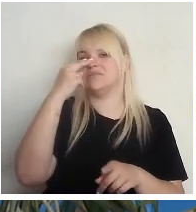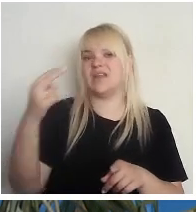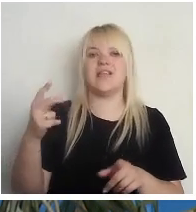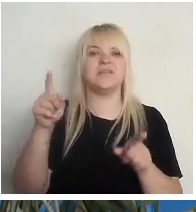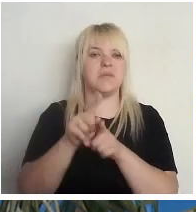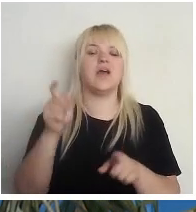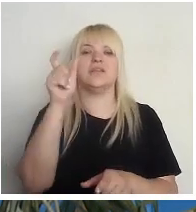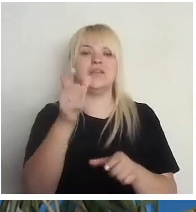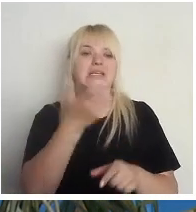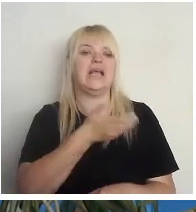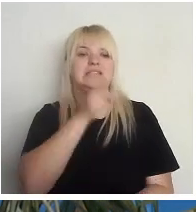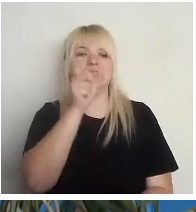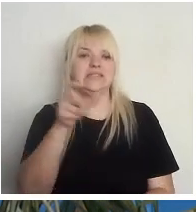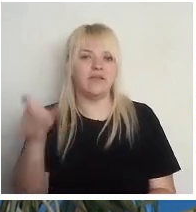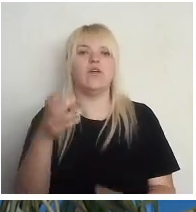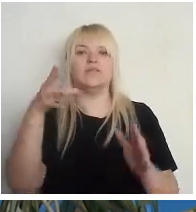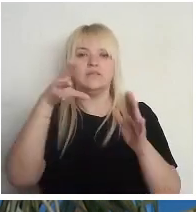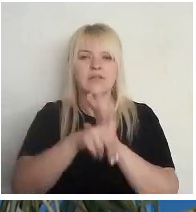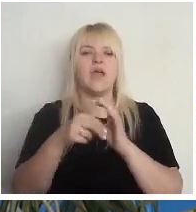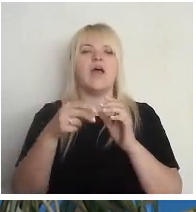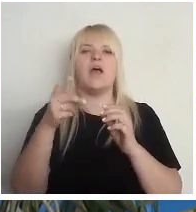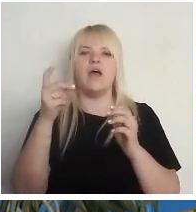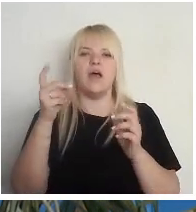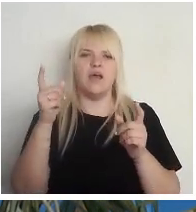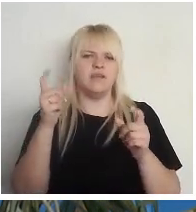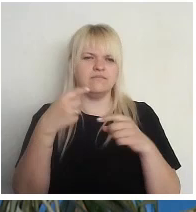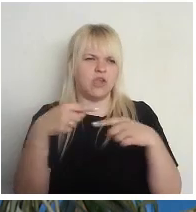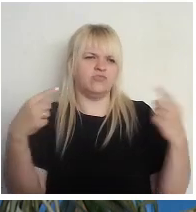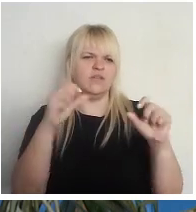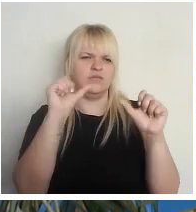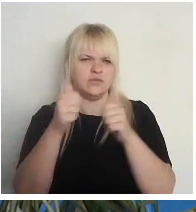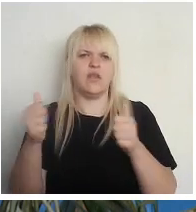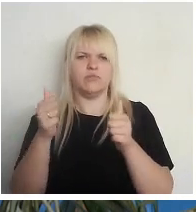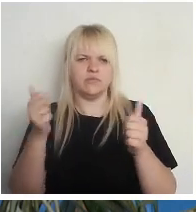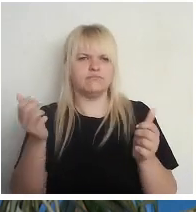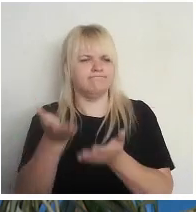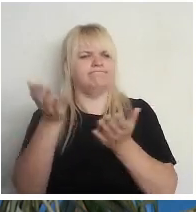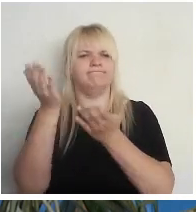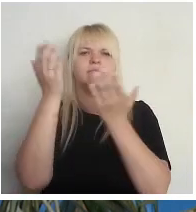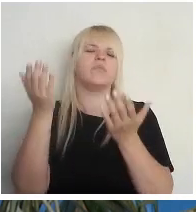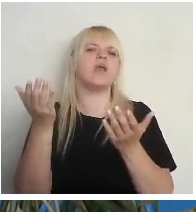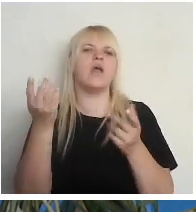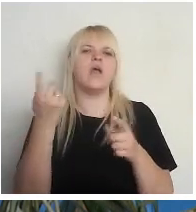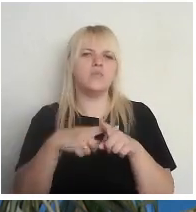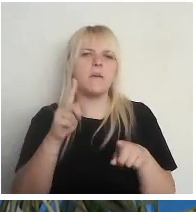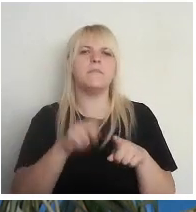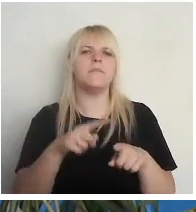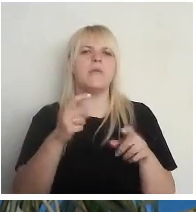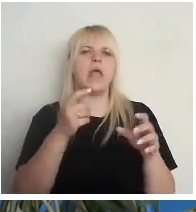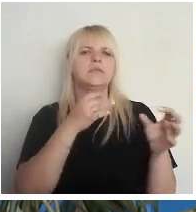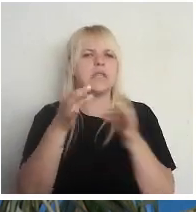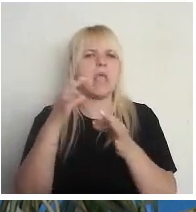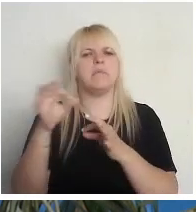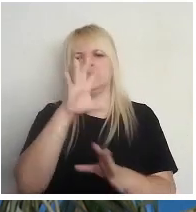iedzīvotāji, tā iesaista arī tiek visu sādos veidos veicināta līdz ar to kaut kādu tādu debatu vispār par to,